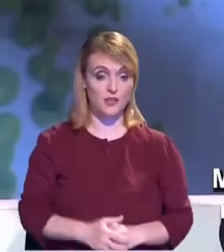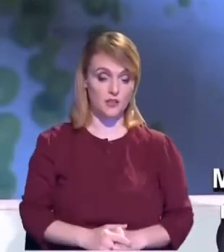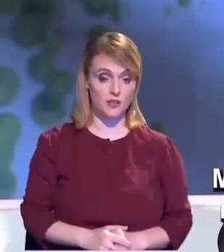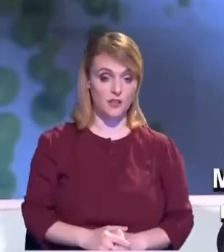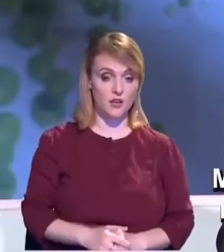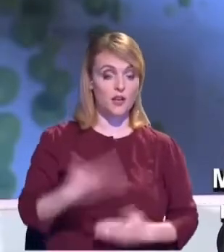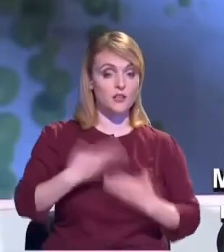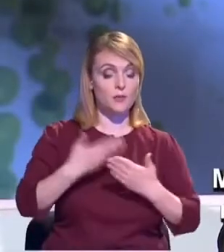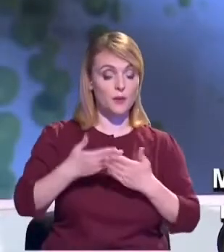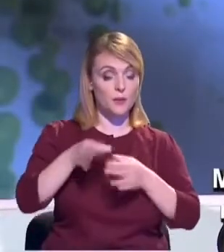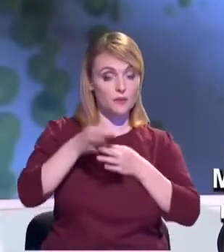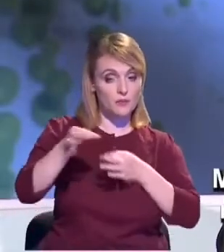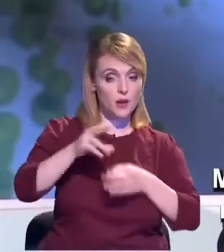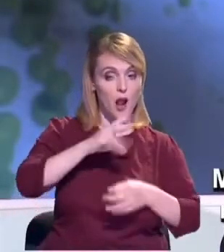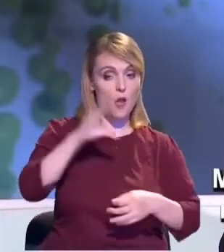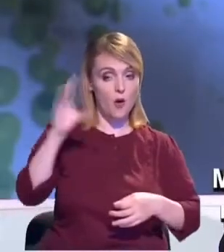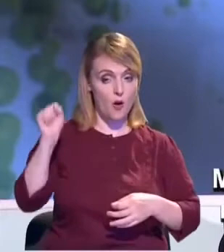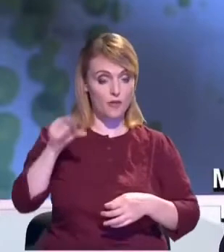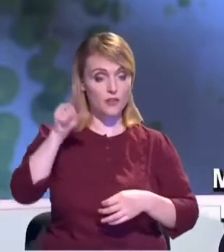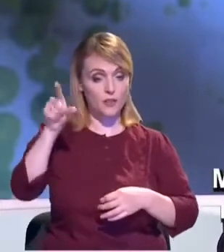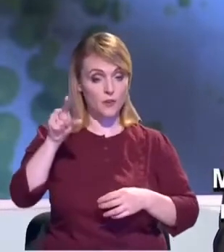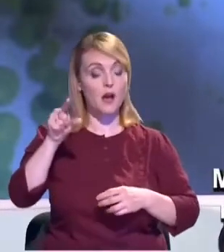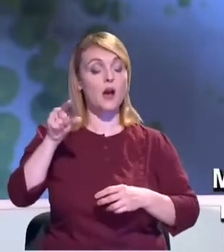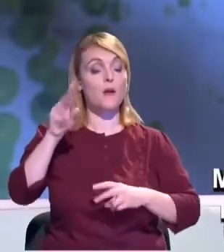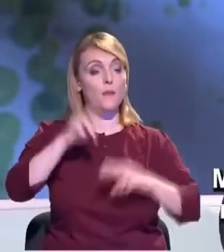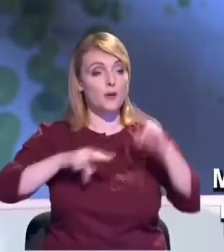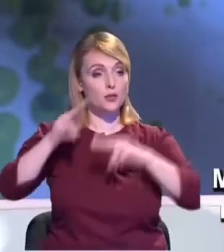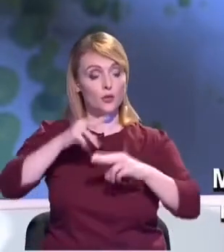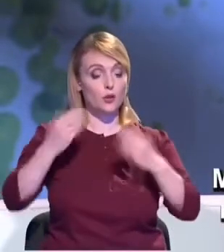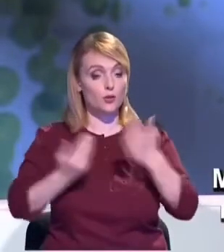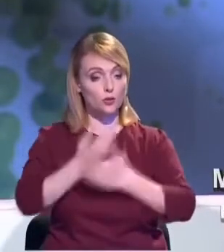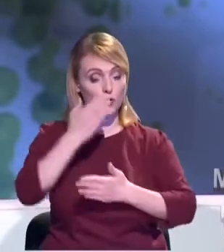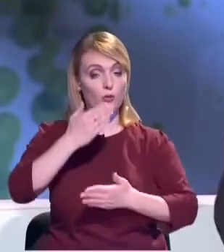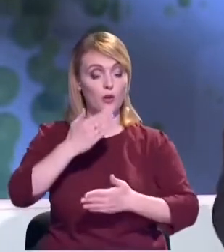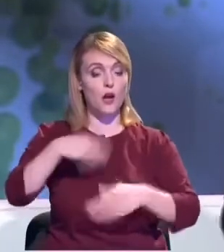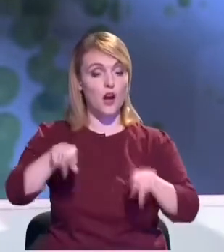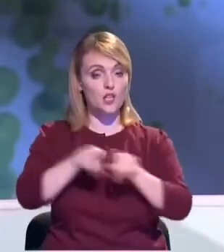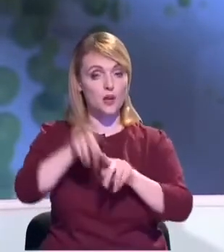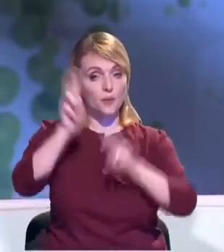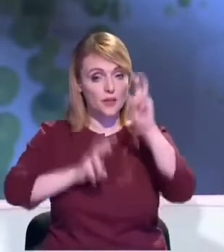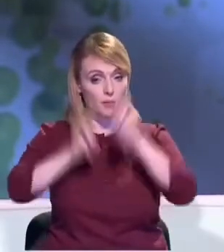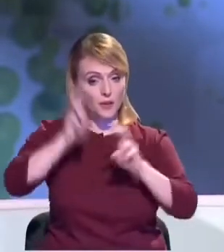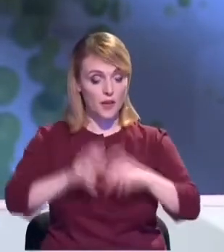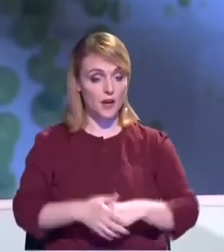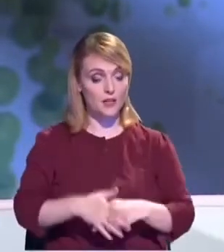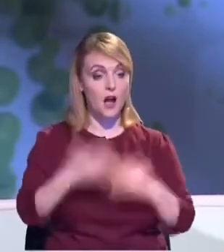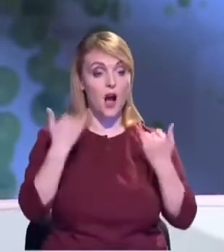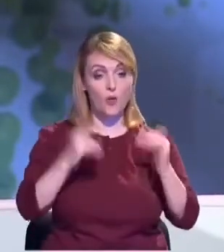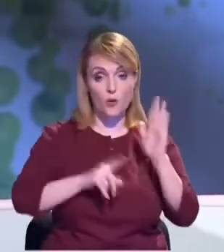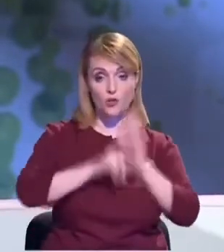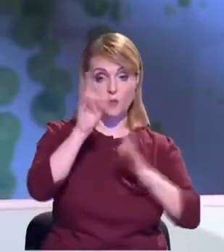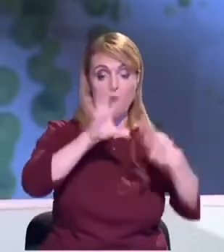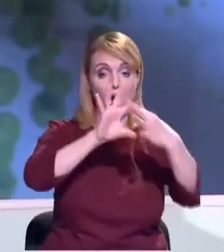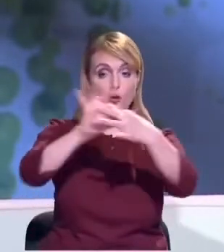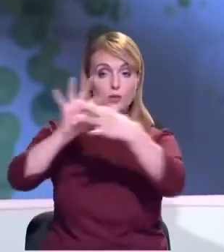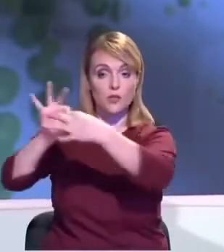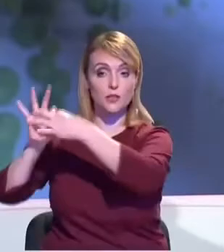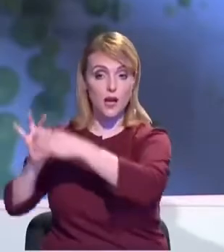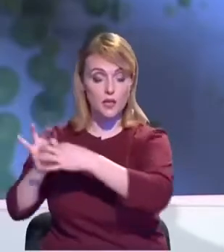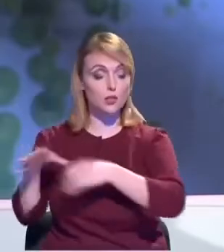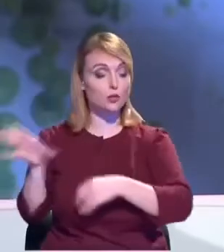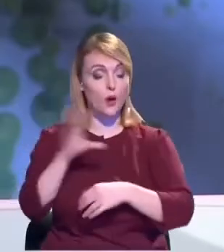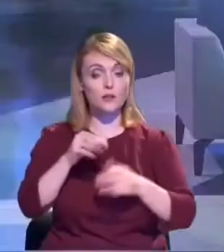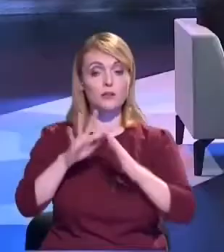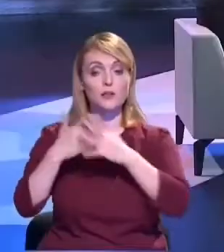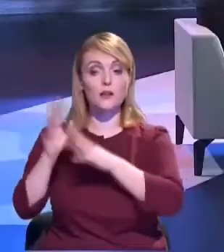construit magistrala de aprofuzionare cu apă de rău Prut și acum se conectează satele fiindcă în raionul Liova și